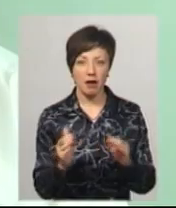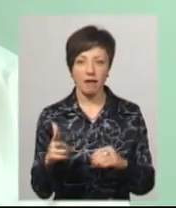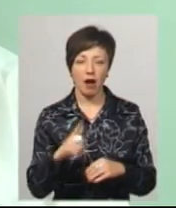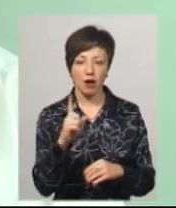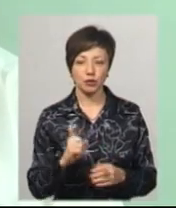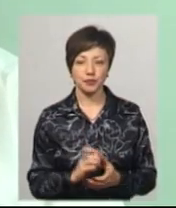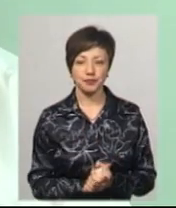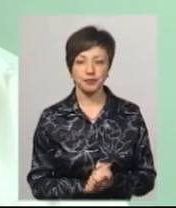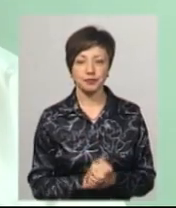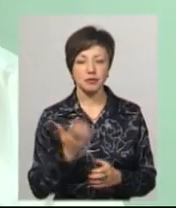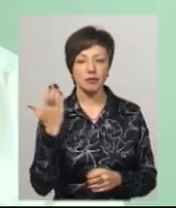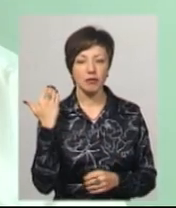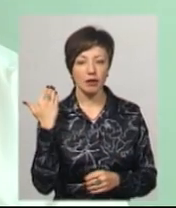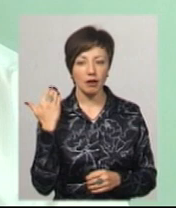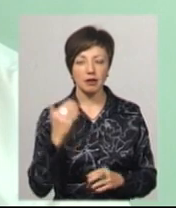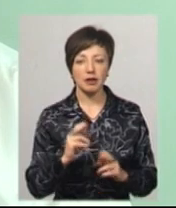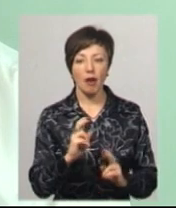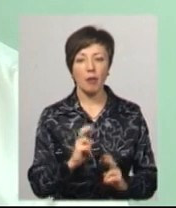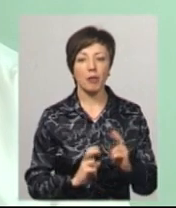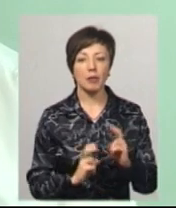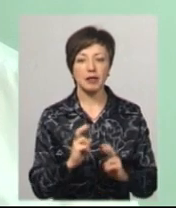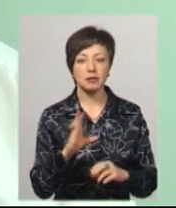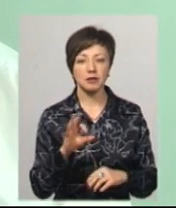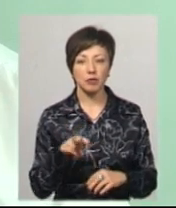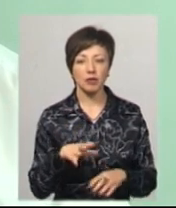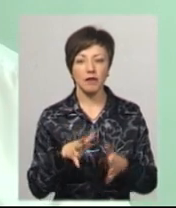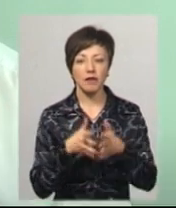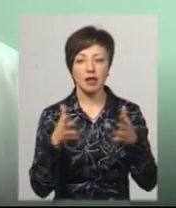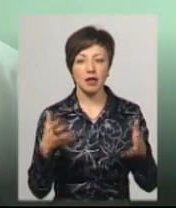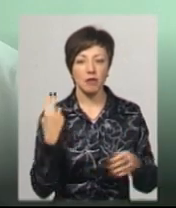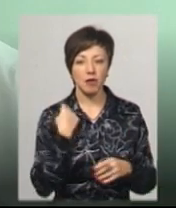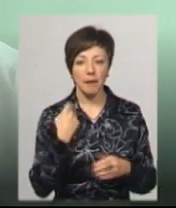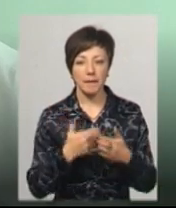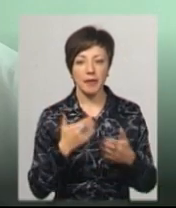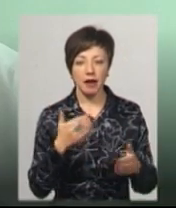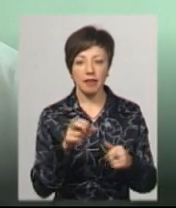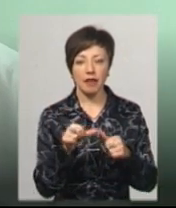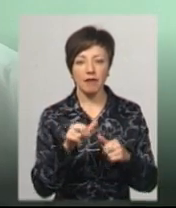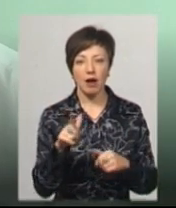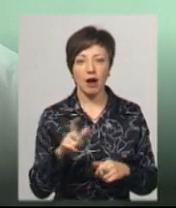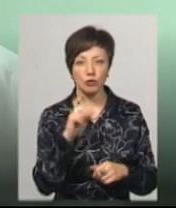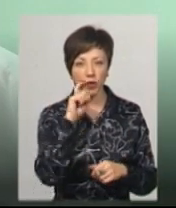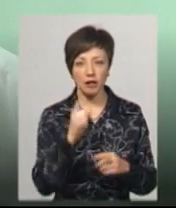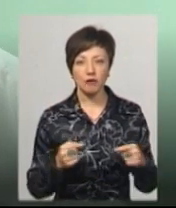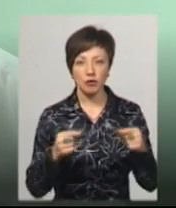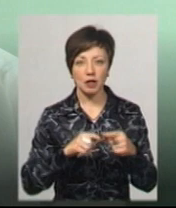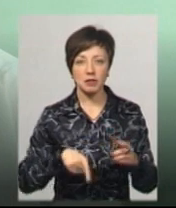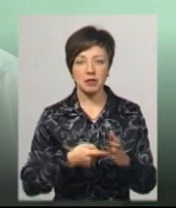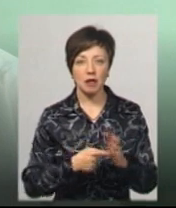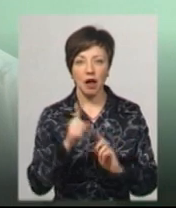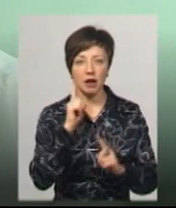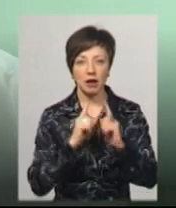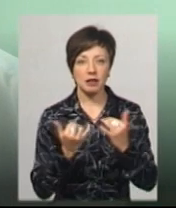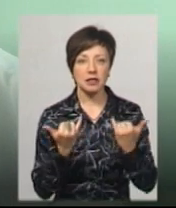В попередньому підприємству були досить великі борги перед НАК «Нафтогаз Україна» і відповідно міська рада їх